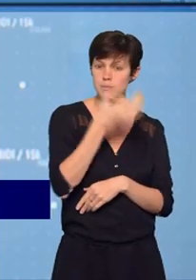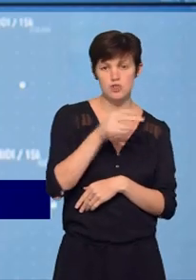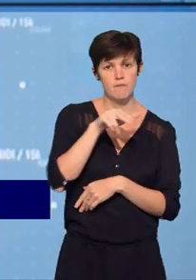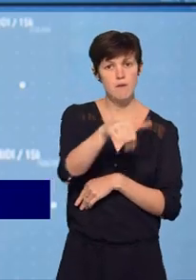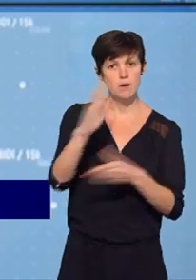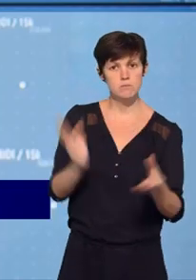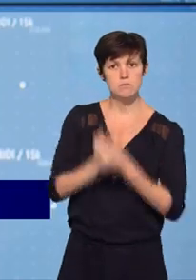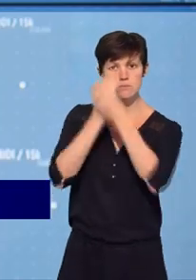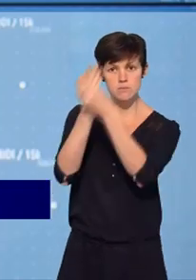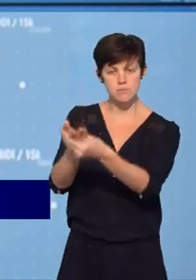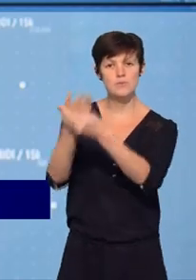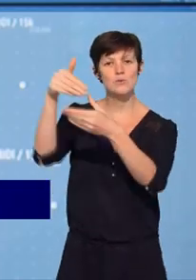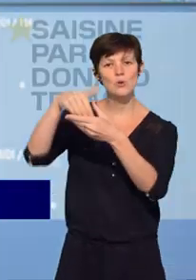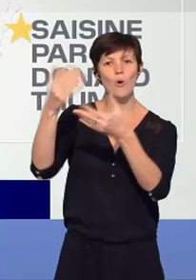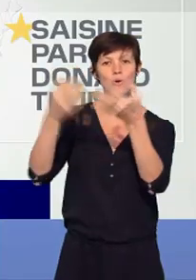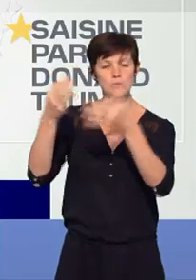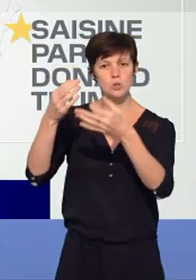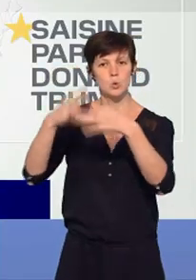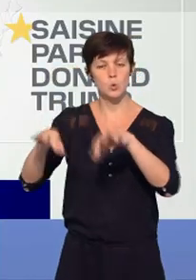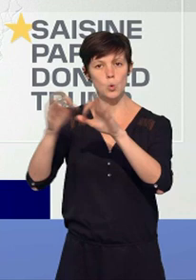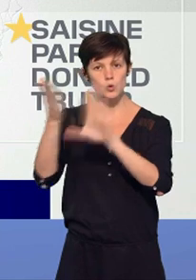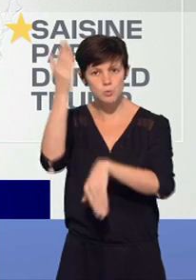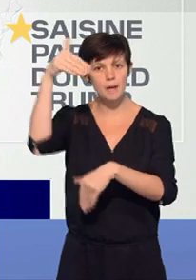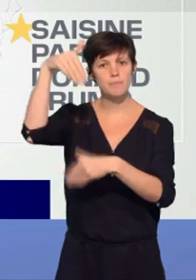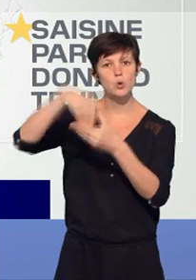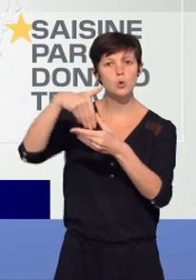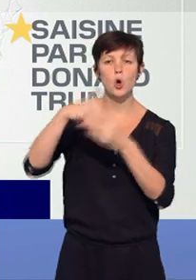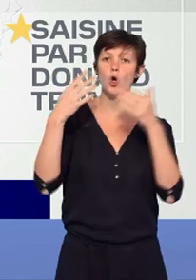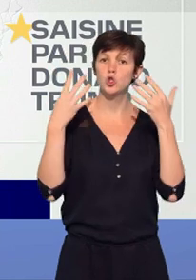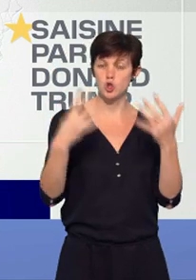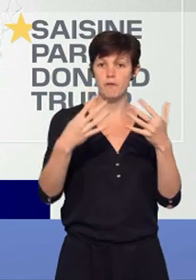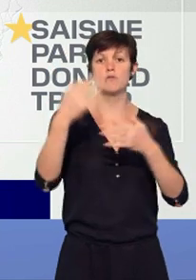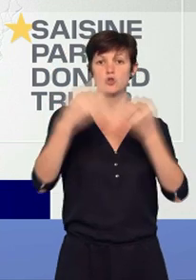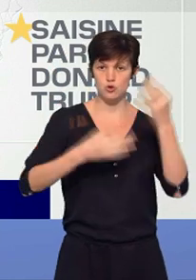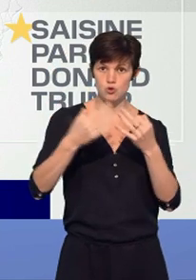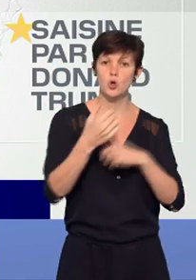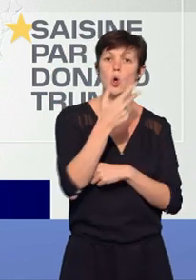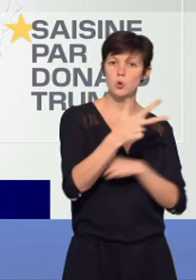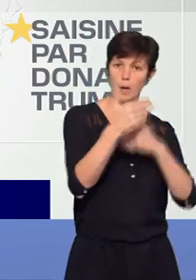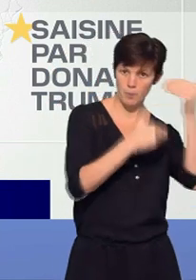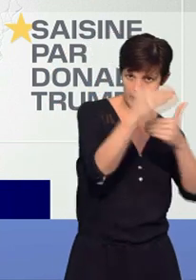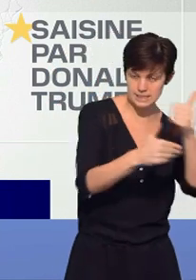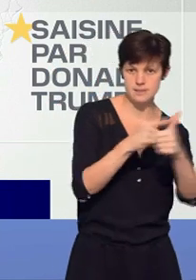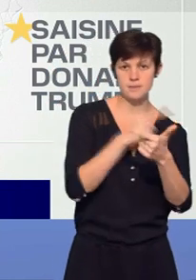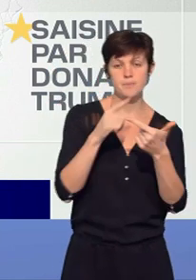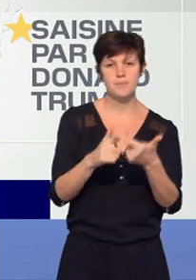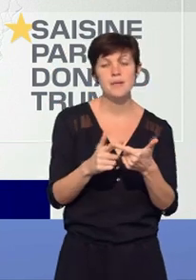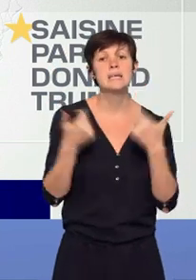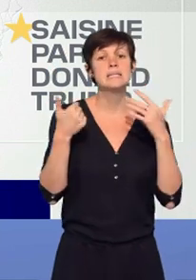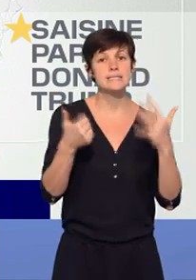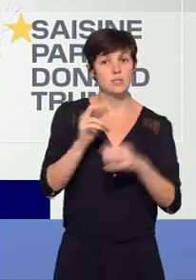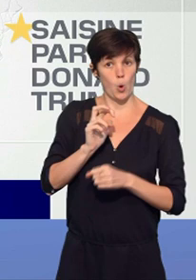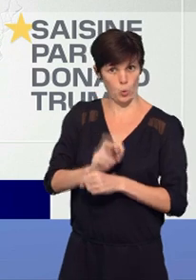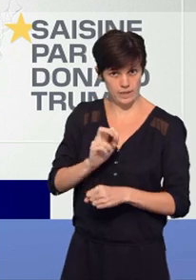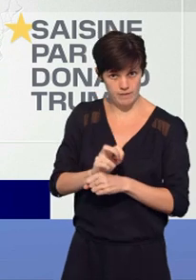-Unis. On va voir cette Cour suprême. est constituée de neuf juges, trois progressistes, six conservateurs, dont trois qui ont été nommés par